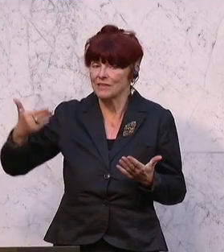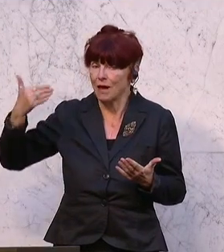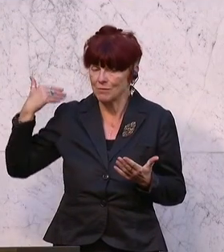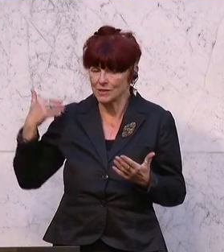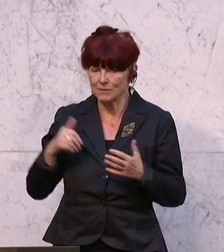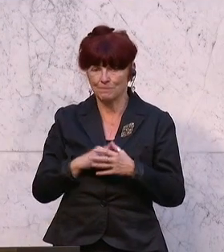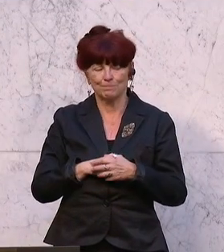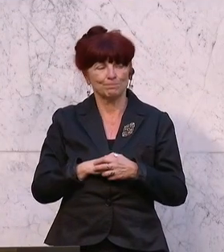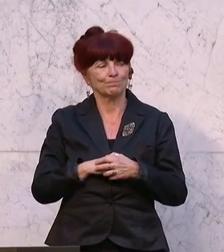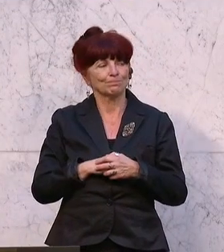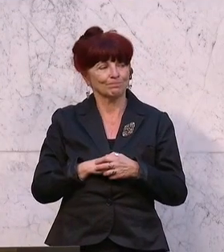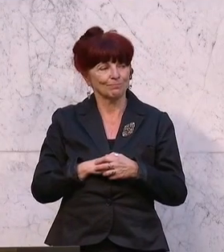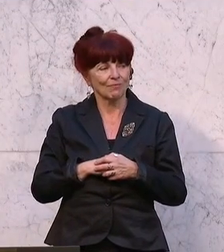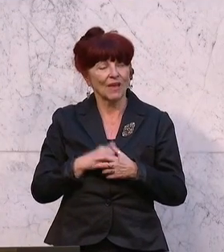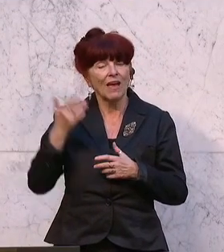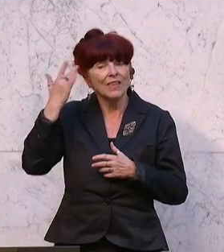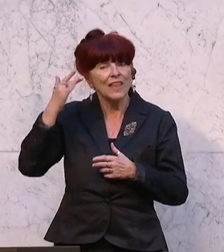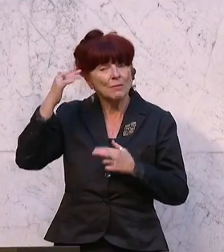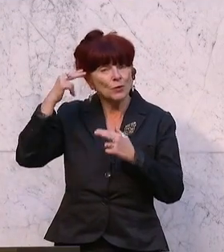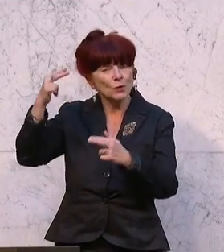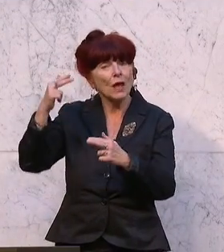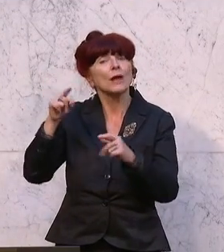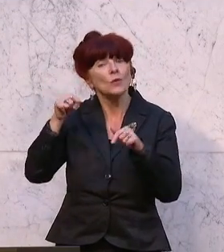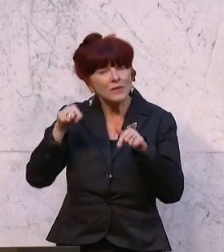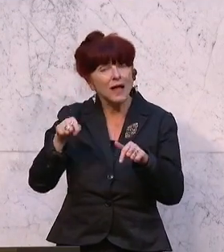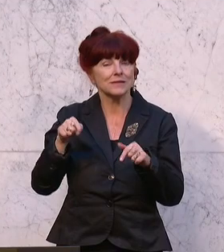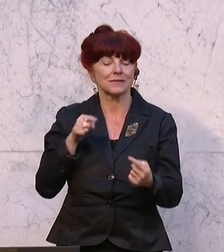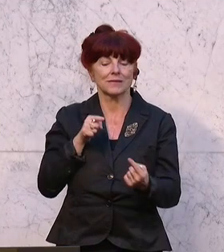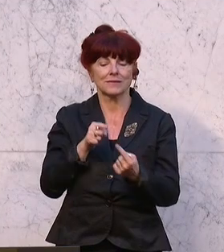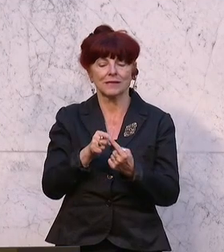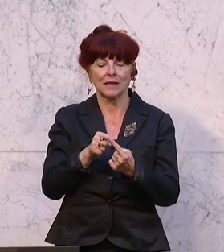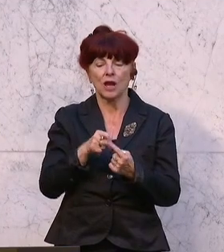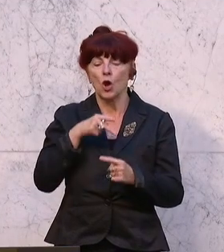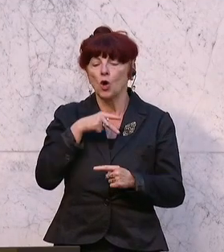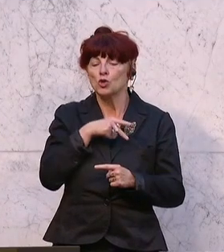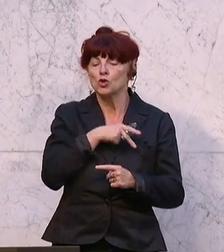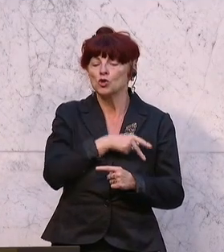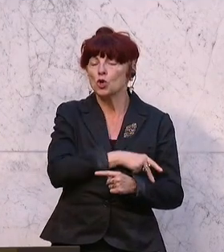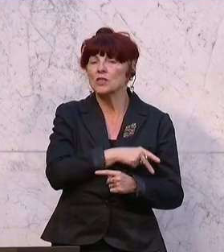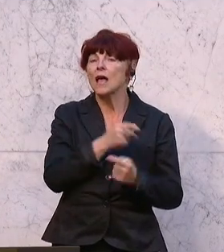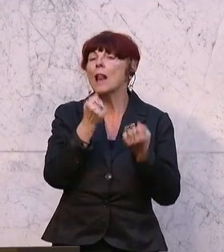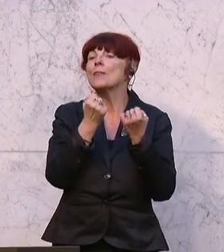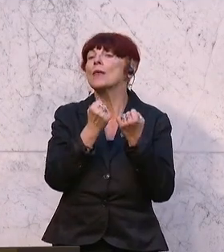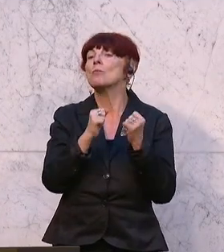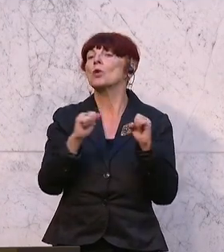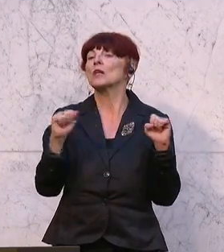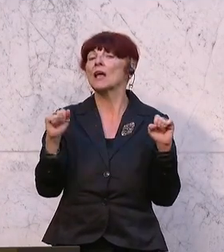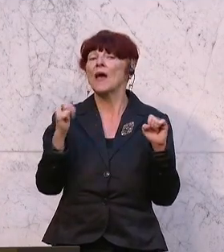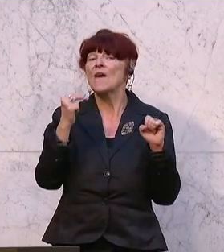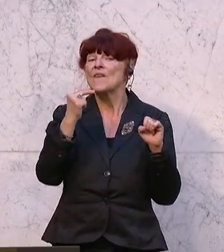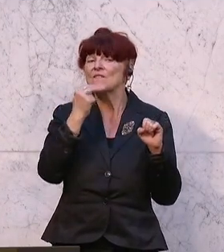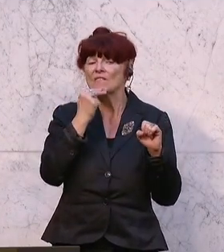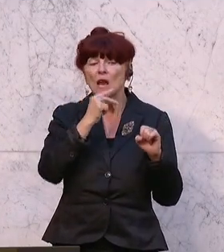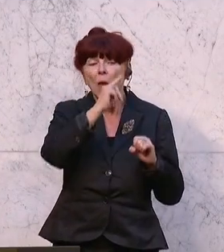Meine sehr verehrten Damen und Herren, und darum geht es. Die Sozialdemokratie will immer die Angst